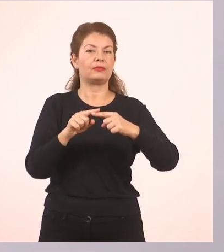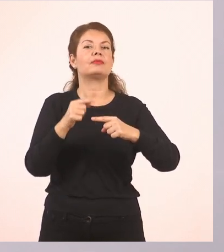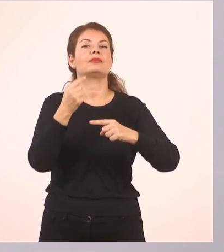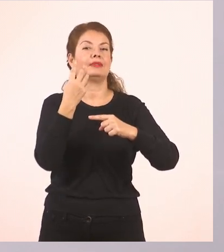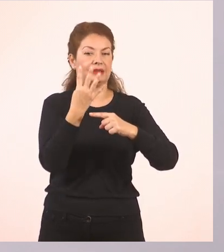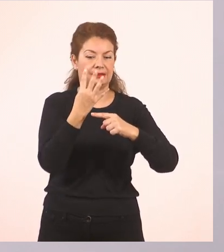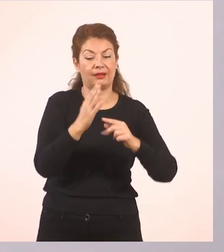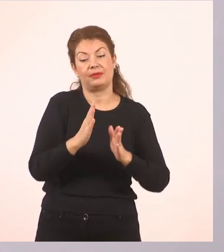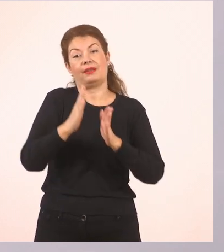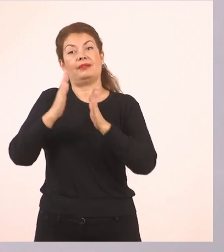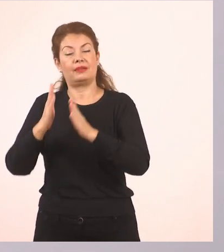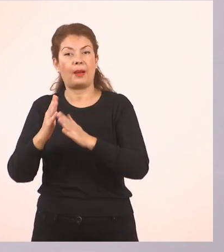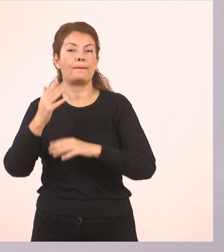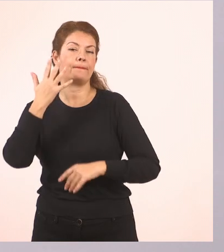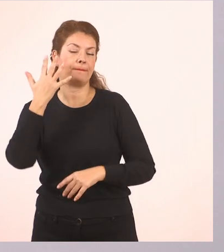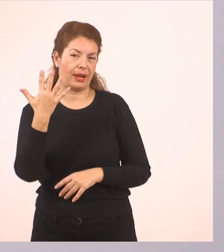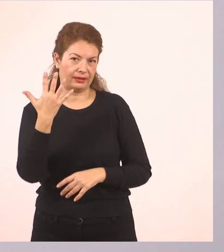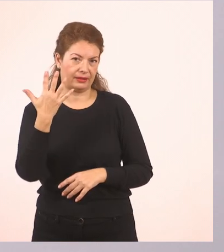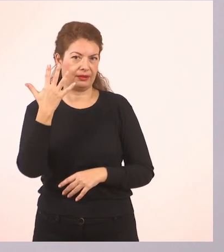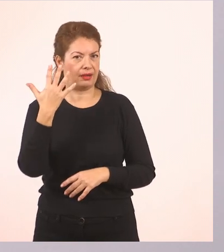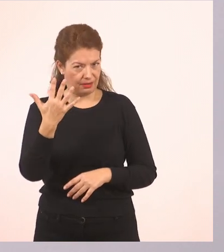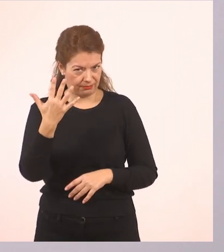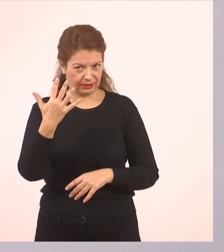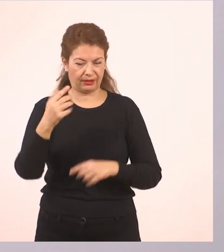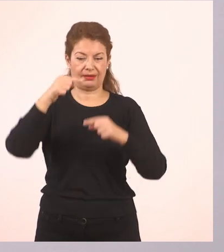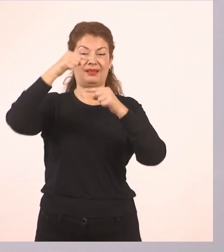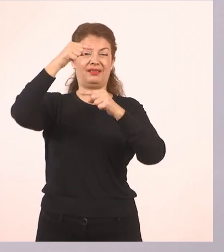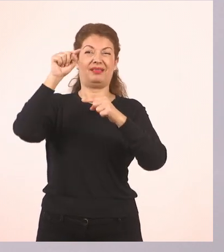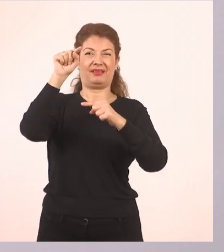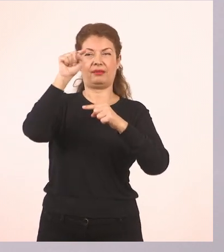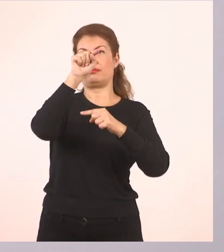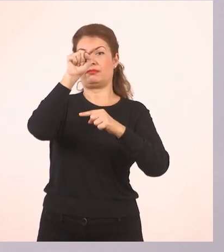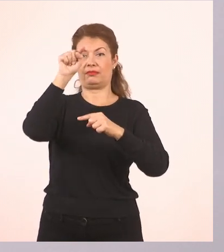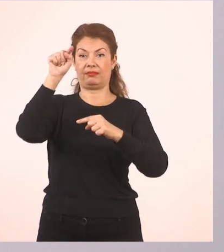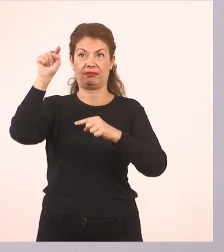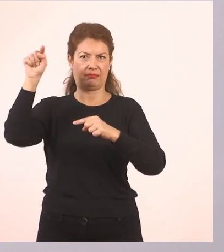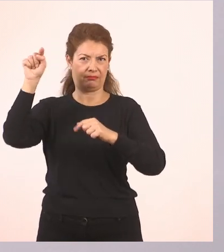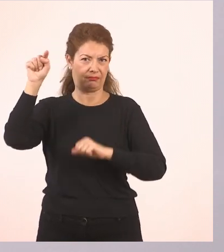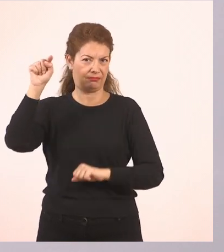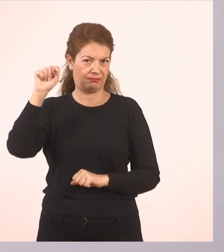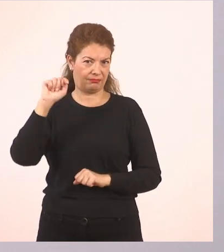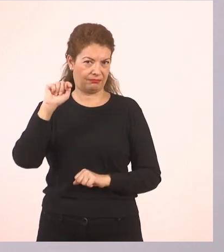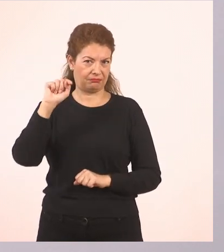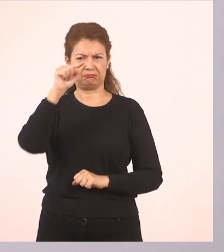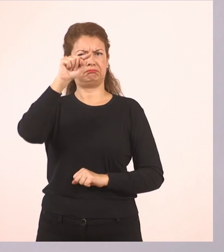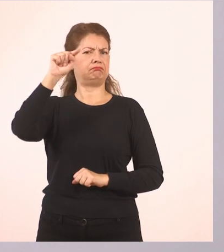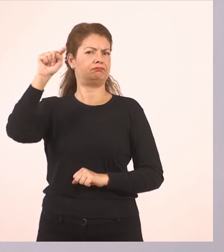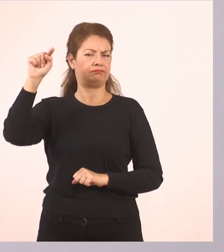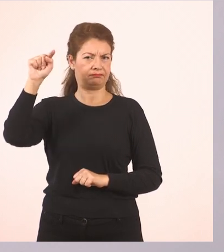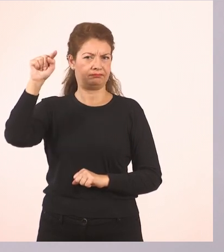προς το 5. Στο πάνω μέρος της γραμμής φτιάχνω μία σκεπίτσα.